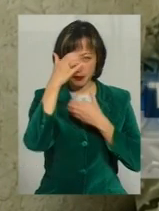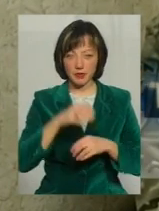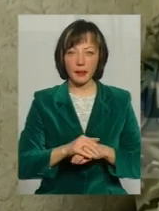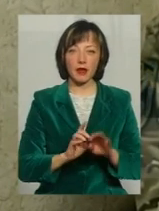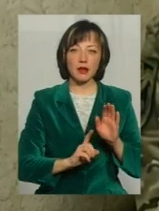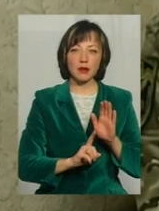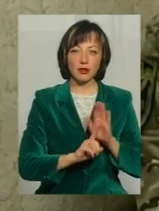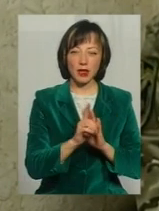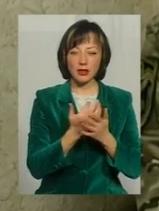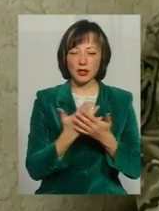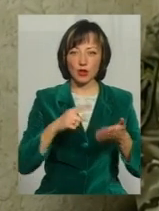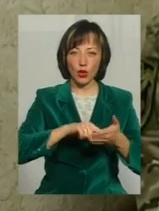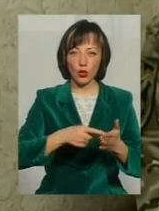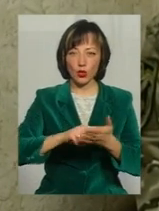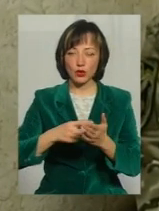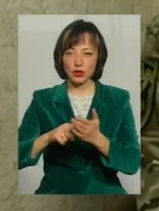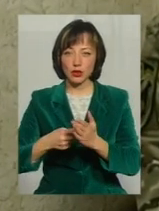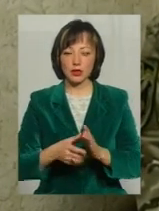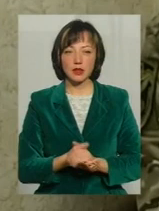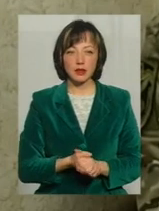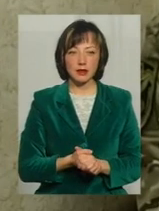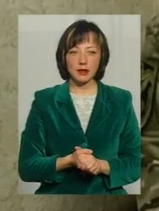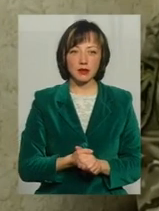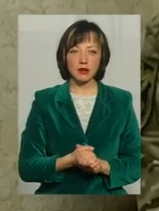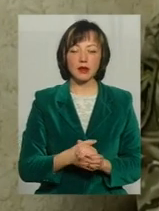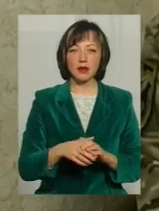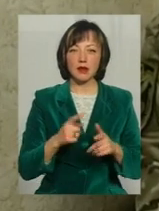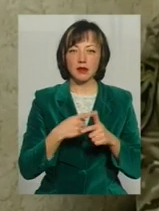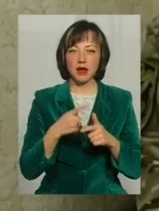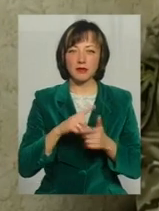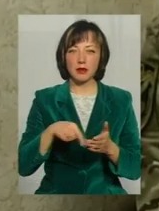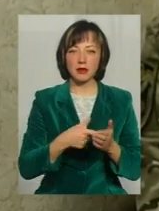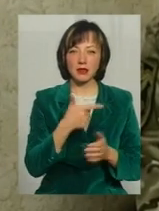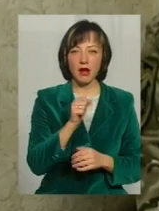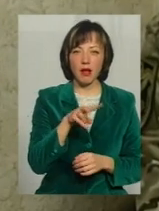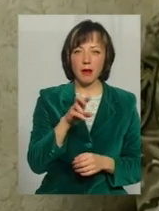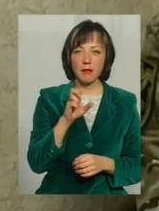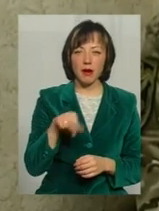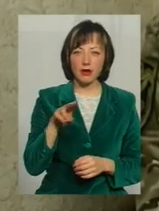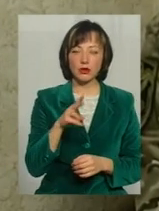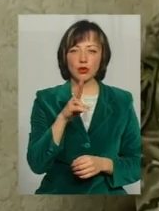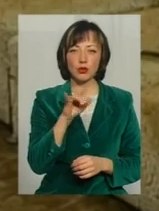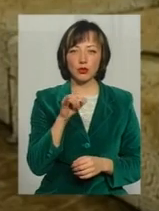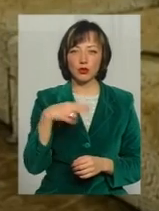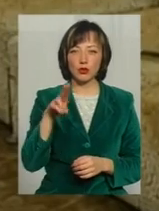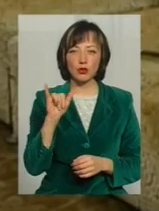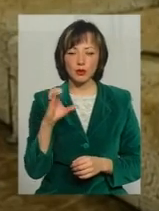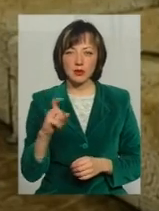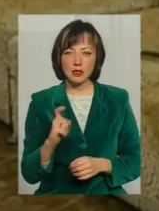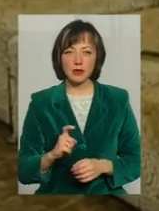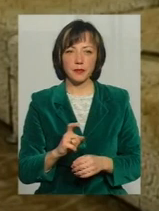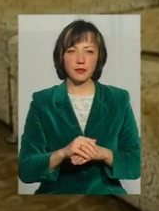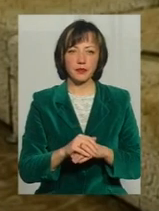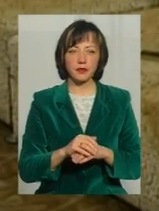Гардес, Шахжой на югі Тут же Лалабад, Кундус, Кабул, Хератон На спускі